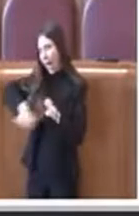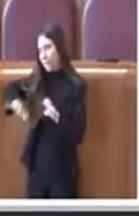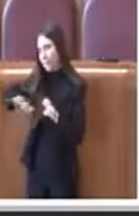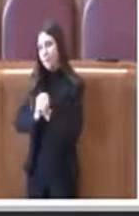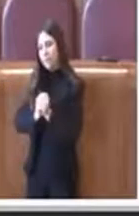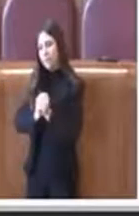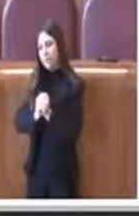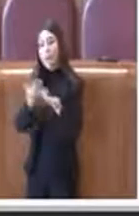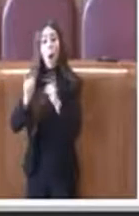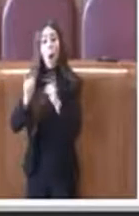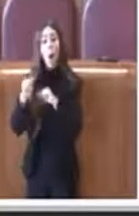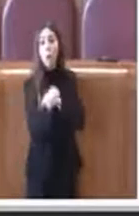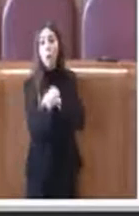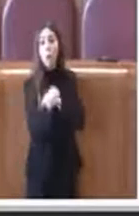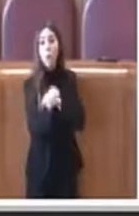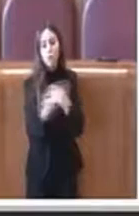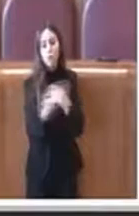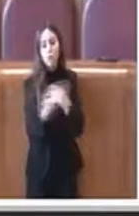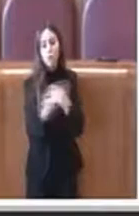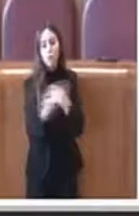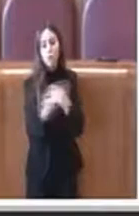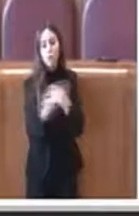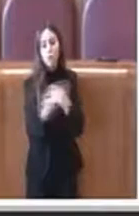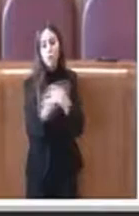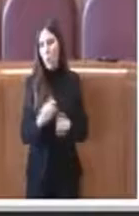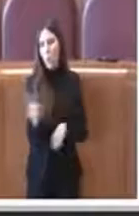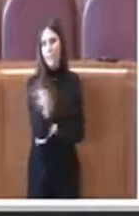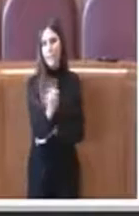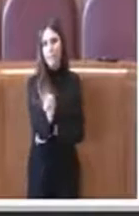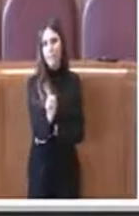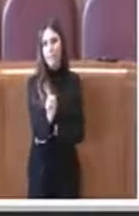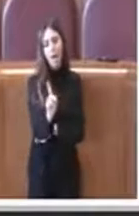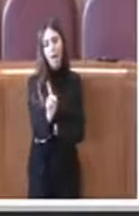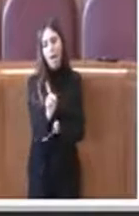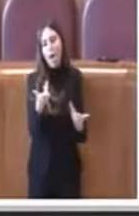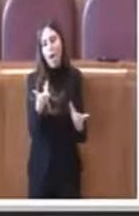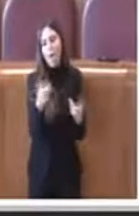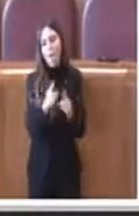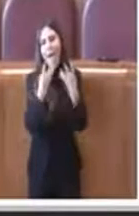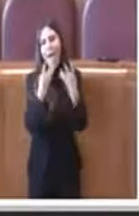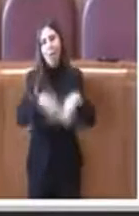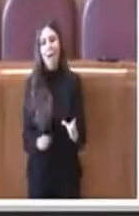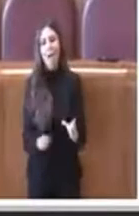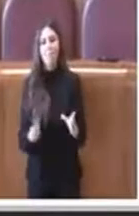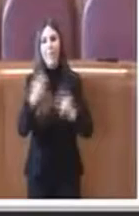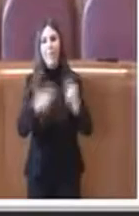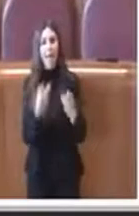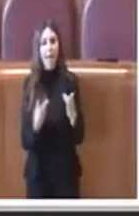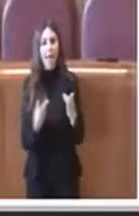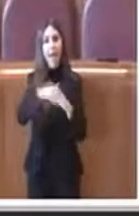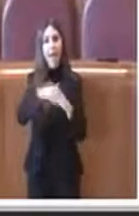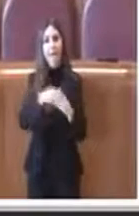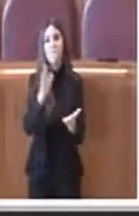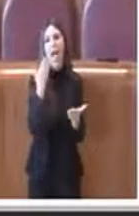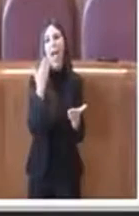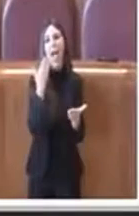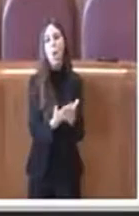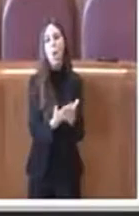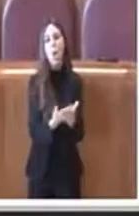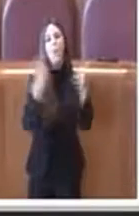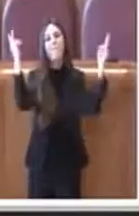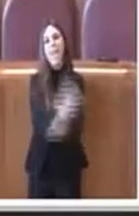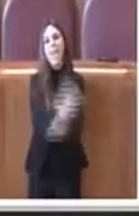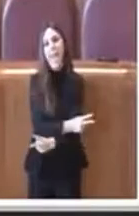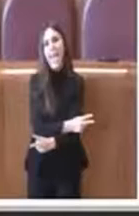non era possibile non andare a inserire nel bilancio il valore reale qui stiamo